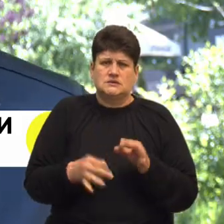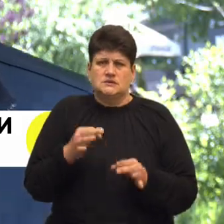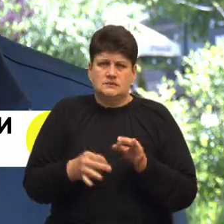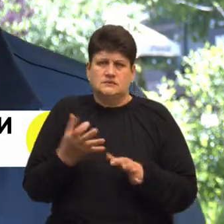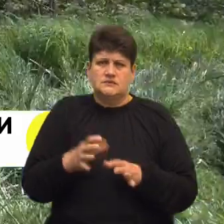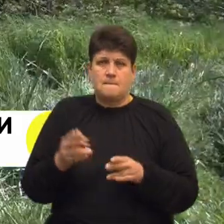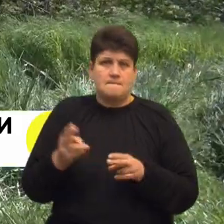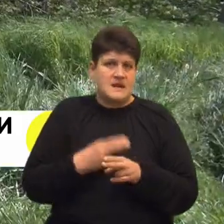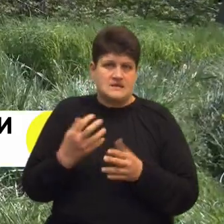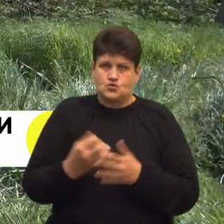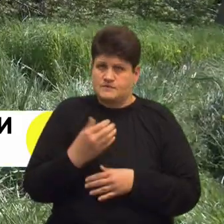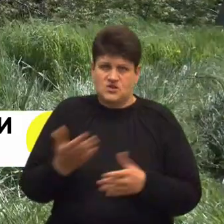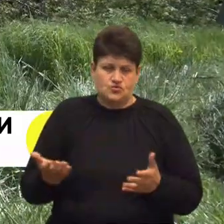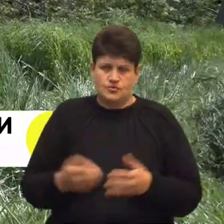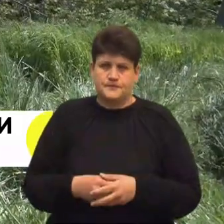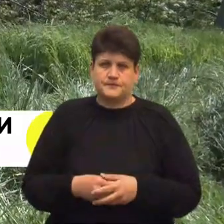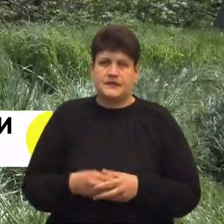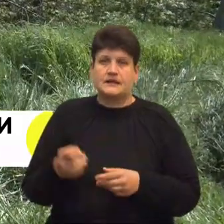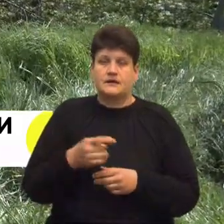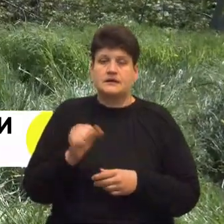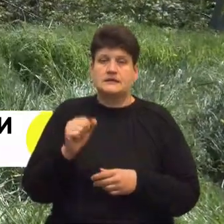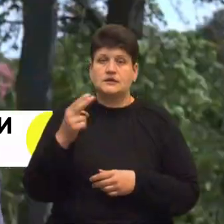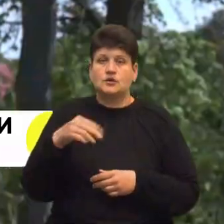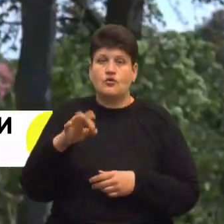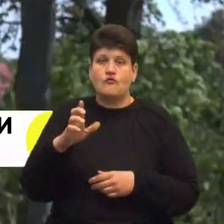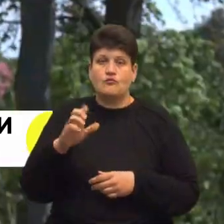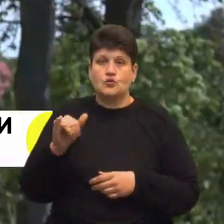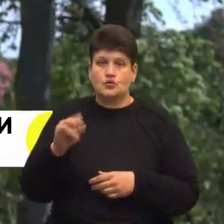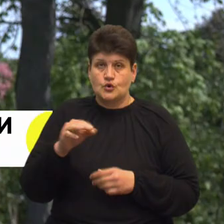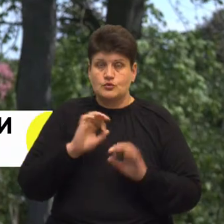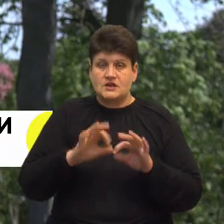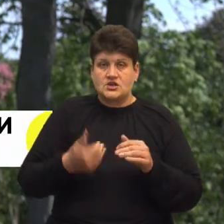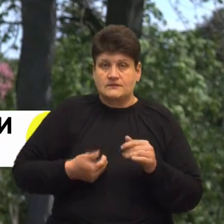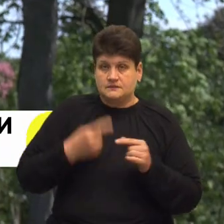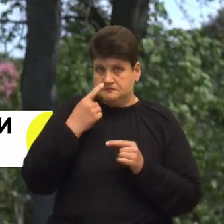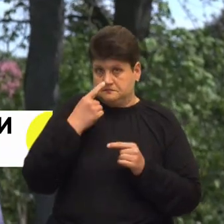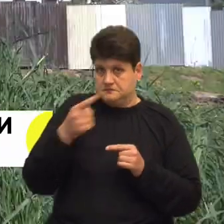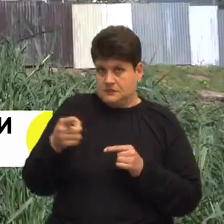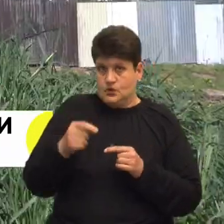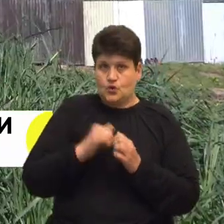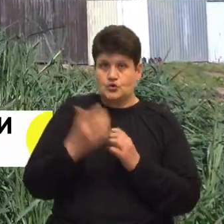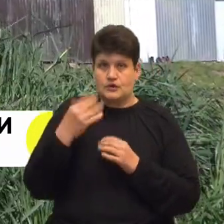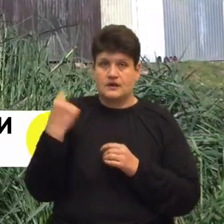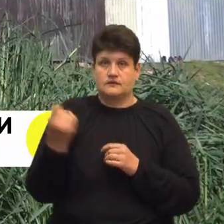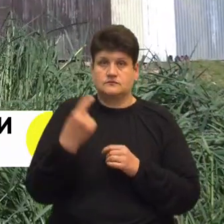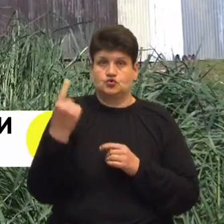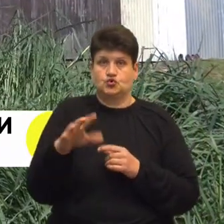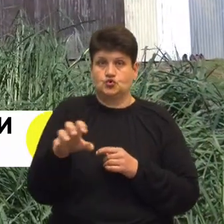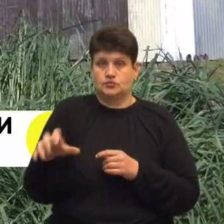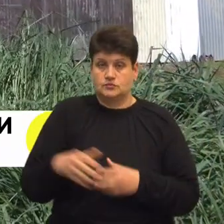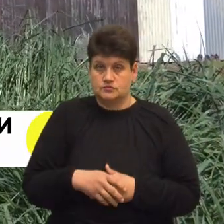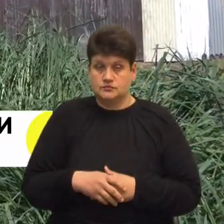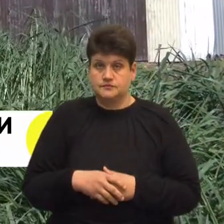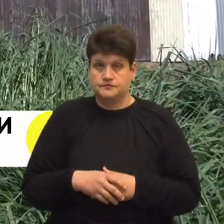безуспішно. Тернополянин Андрій Довбуш розповідає, живе неподалік і щодня вигулював тут свого собаку. Був